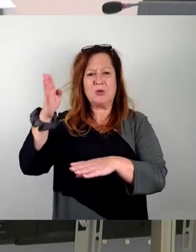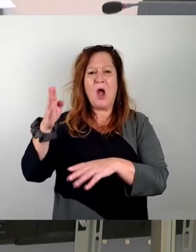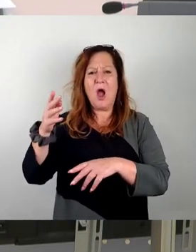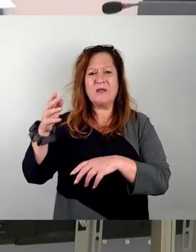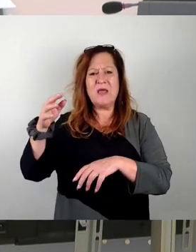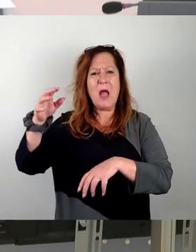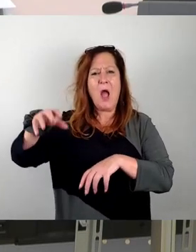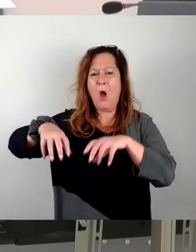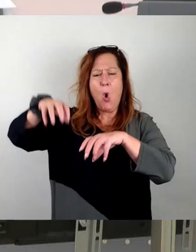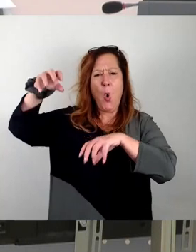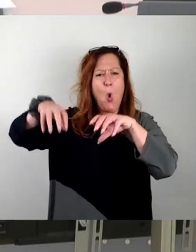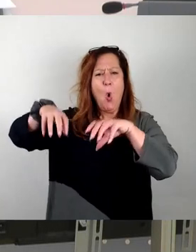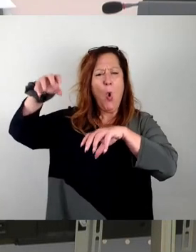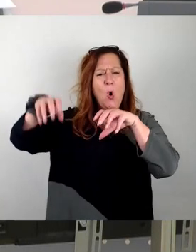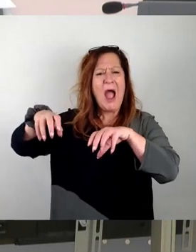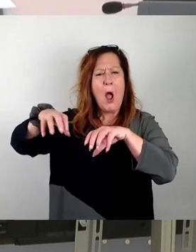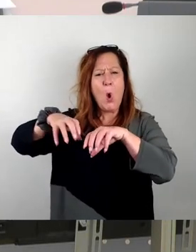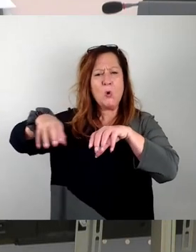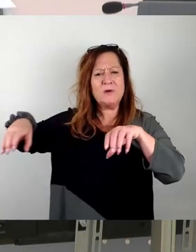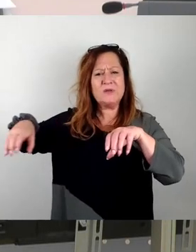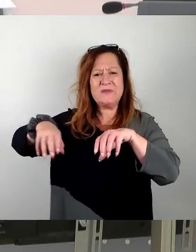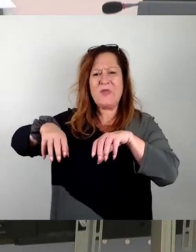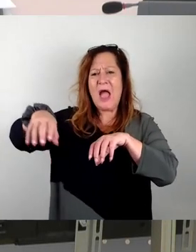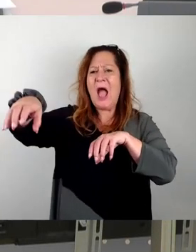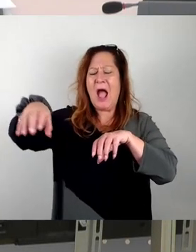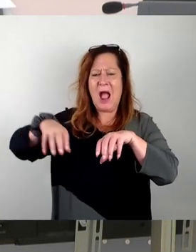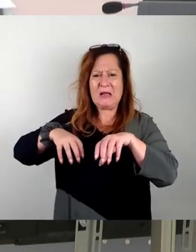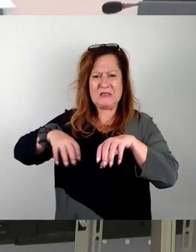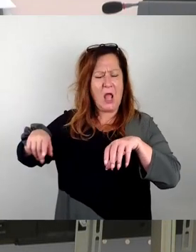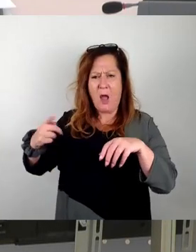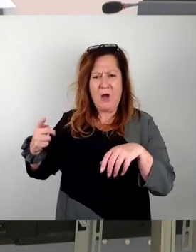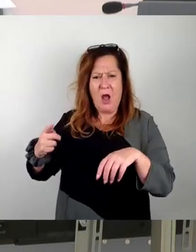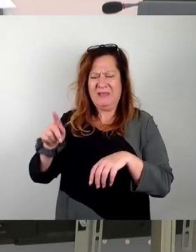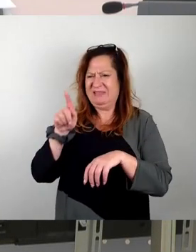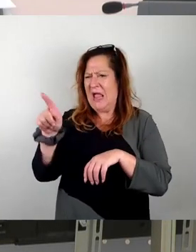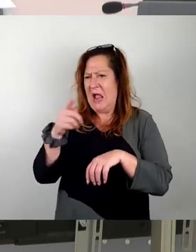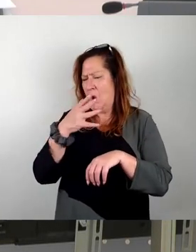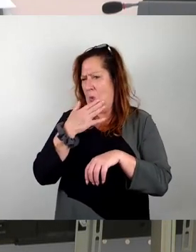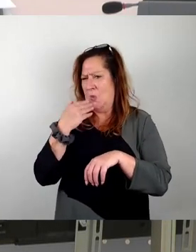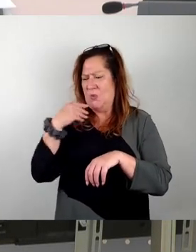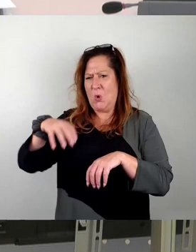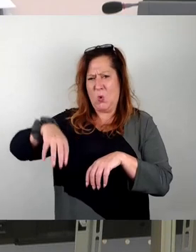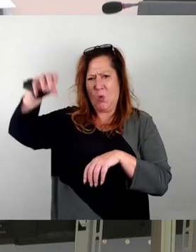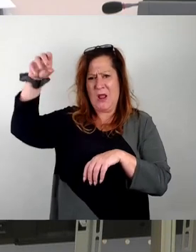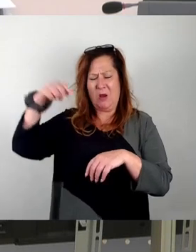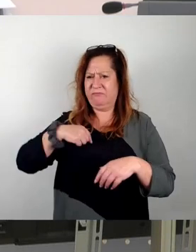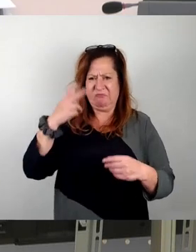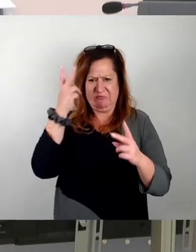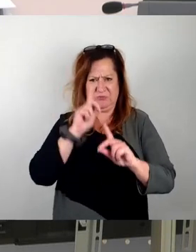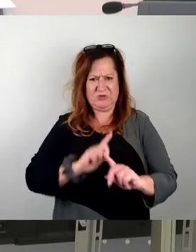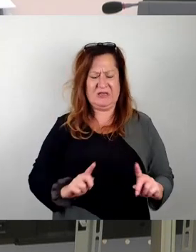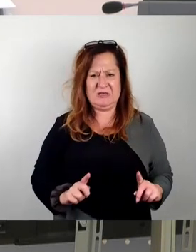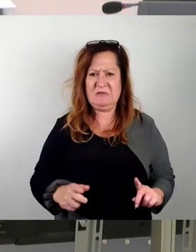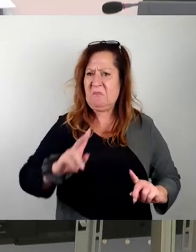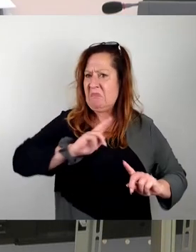argumentiert, das ist Ihnen zu spät gekommen. Es ist jetzt nicht mehr dran, das zu ändern. Ich habe da sogar einen Antrag dazu geschrieben. Und